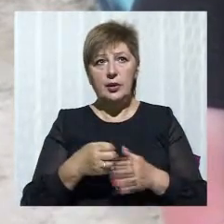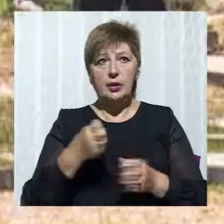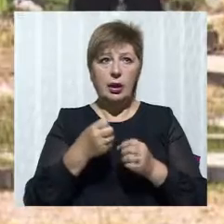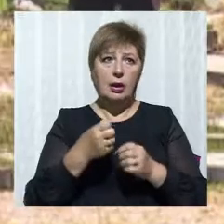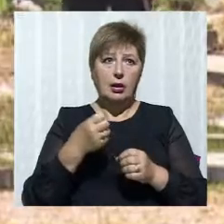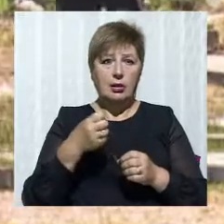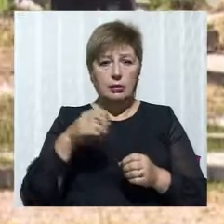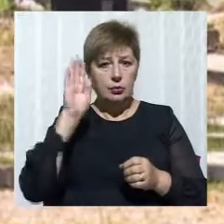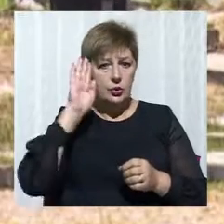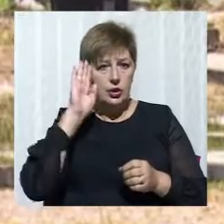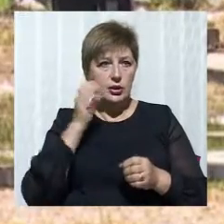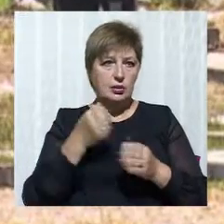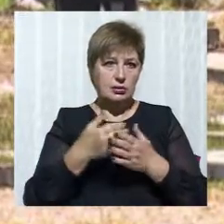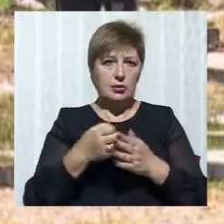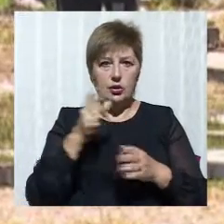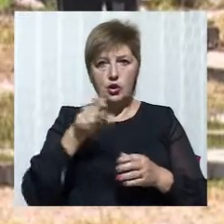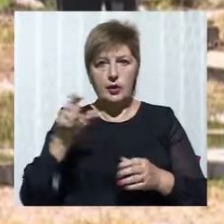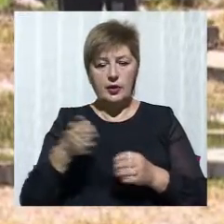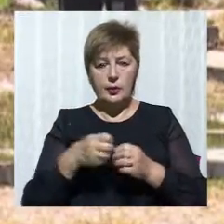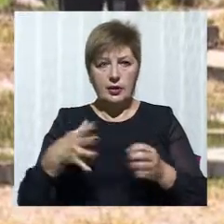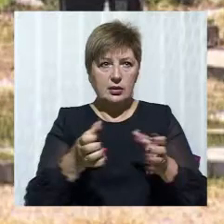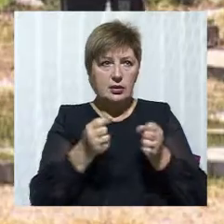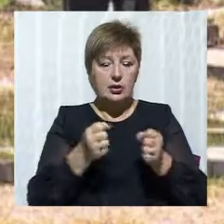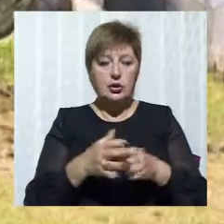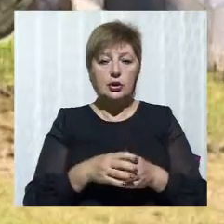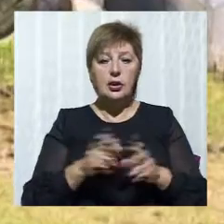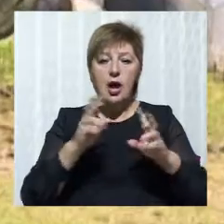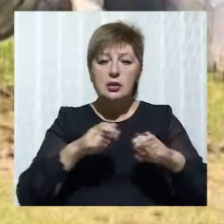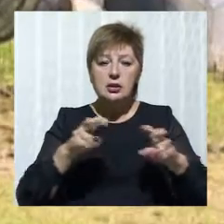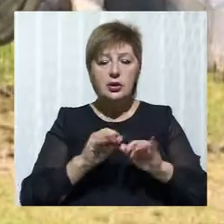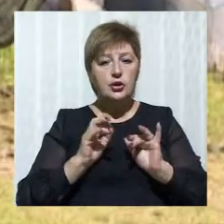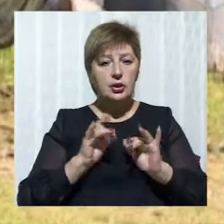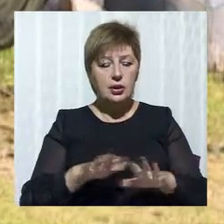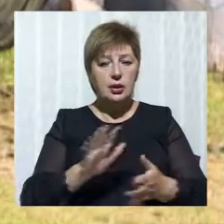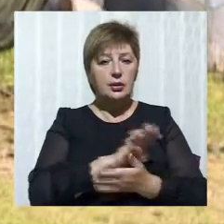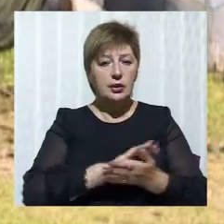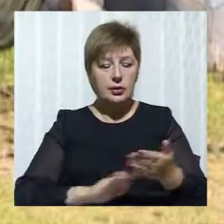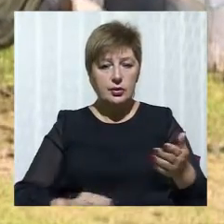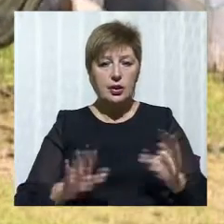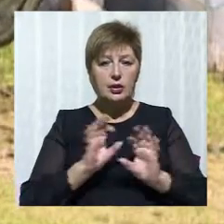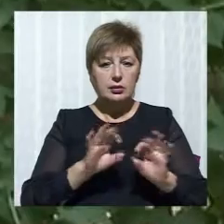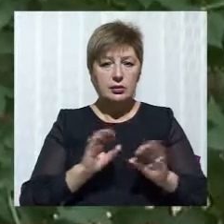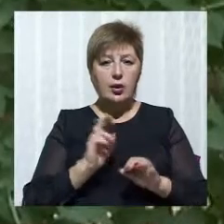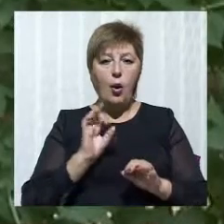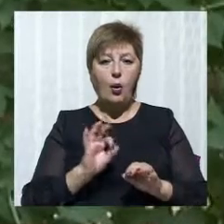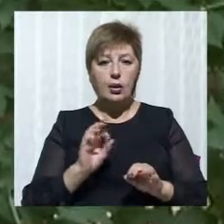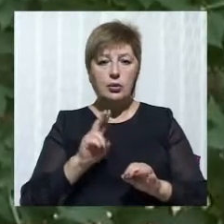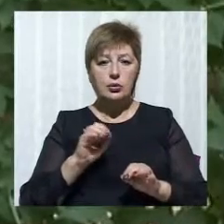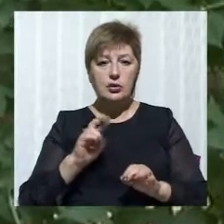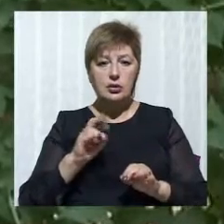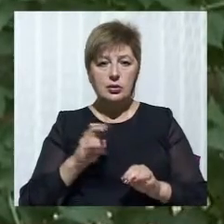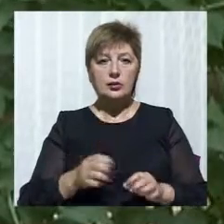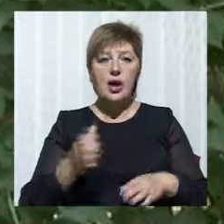тримали. За фактом порушено кримінальне провадження. Слідчі дії тривають, розповіла речниця Нацполіції Ольга Кузніцова. За фактом